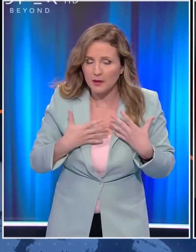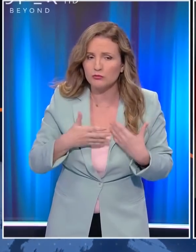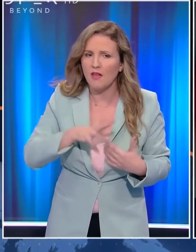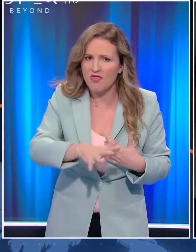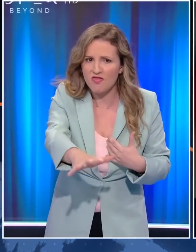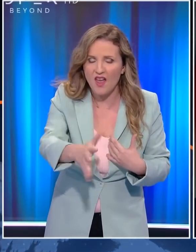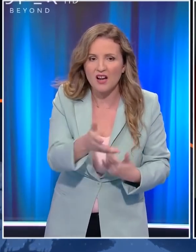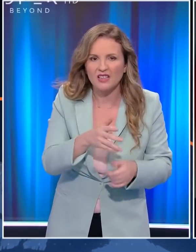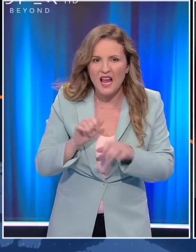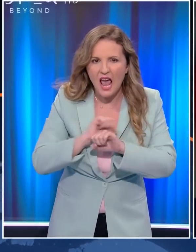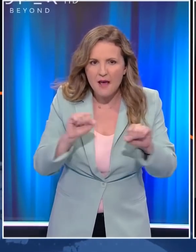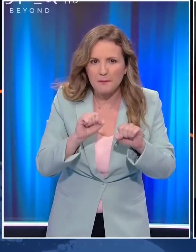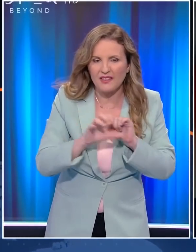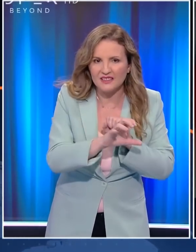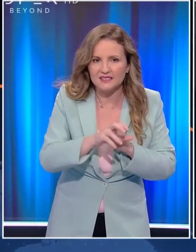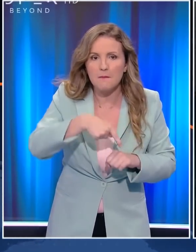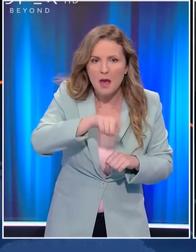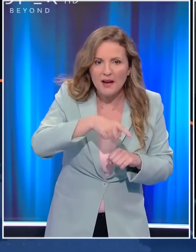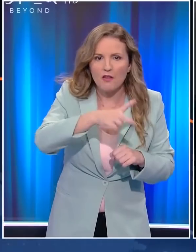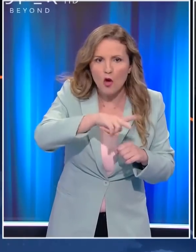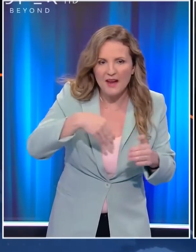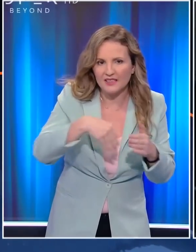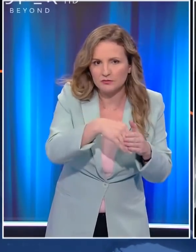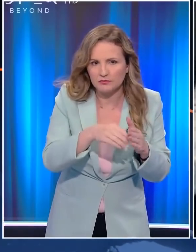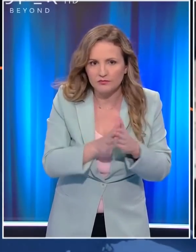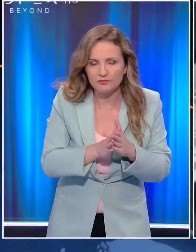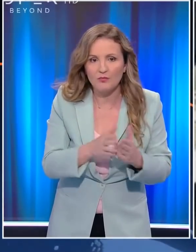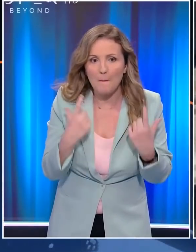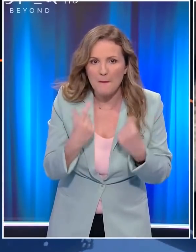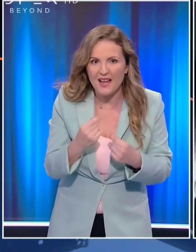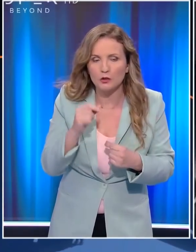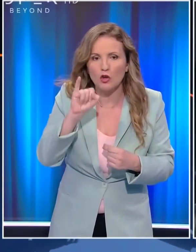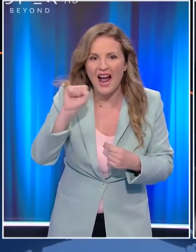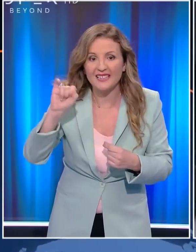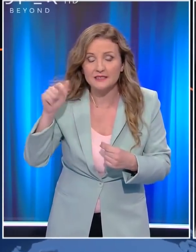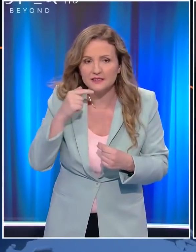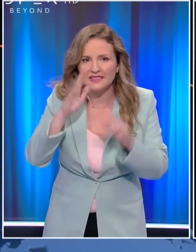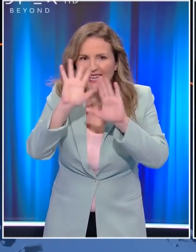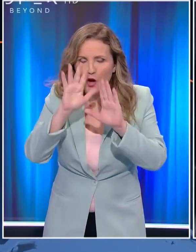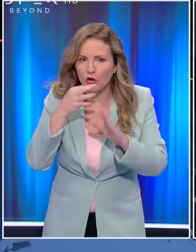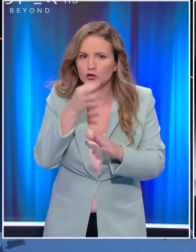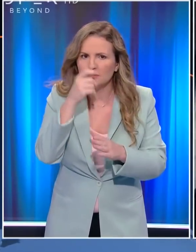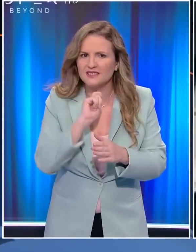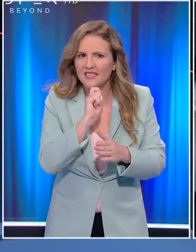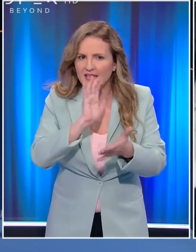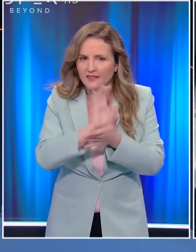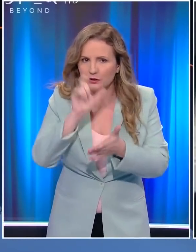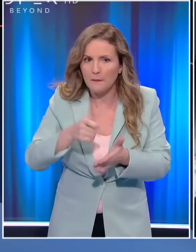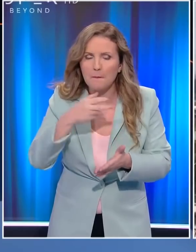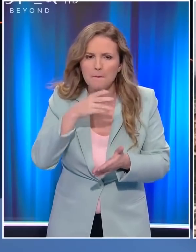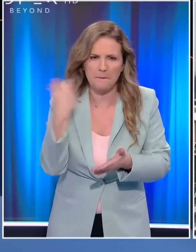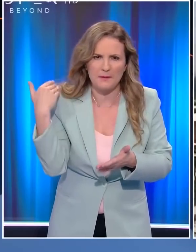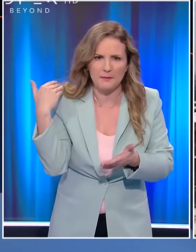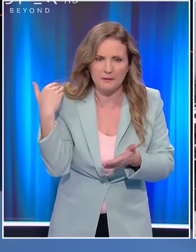επίθεση τις επόμενες 24 με 36 ώρες. Μέλος του Άισις και είχε προειδοποιήσει μιλώντας την Clarissa Ward του CNN μερικές ημέρες